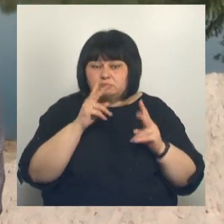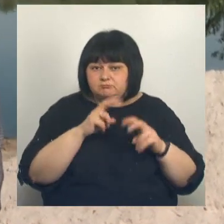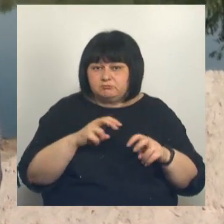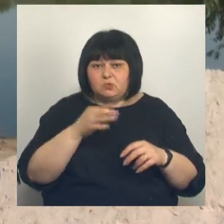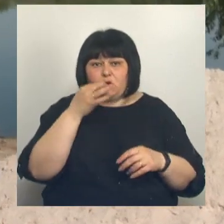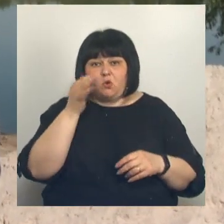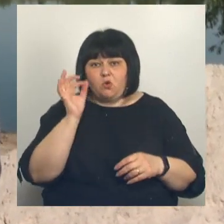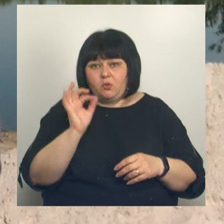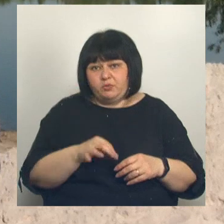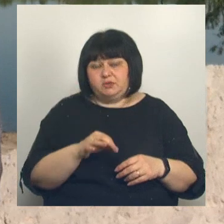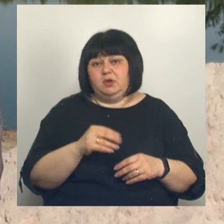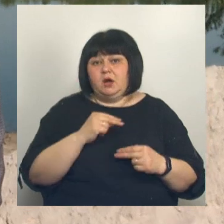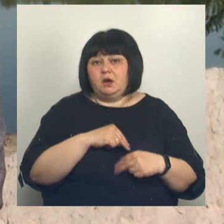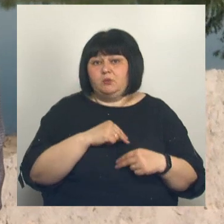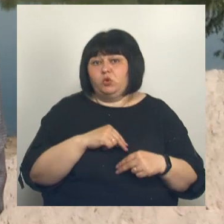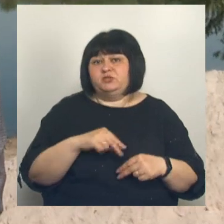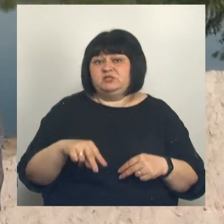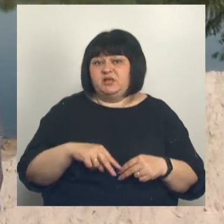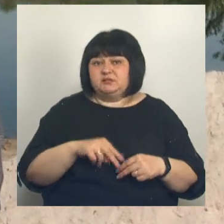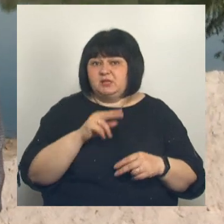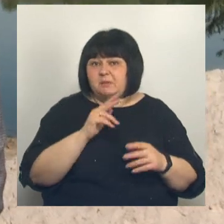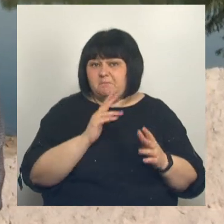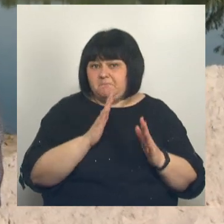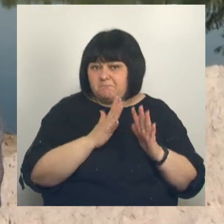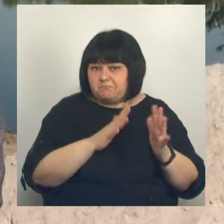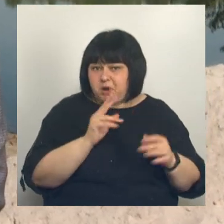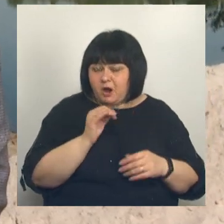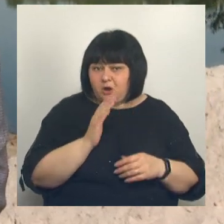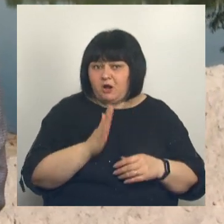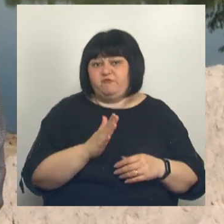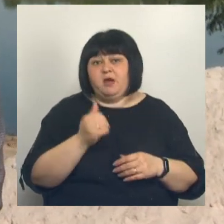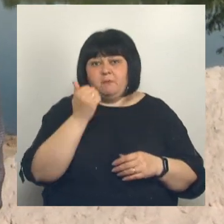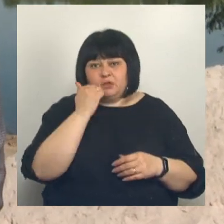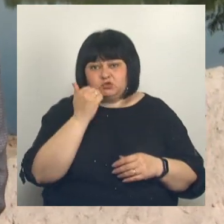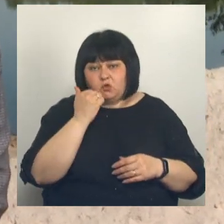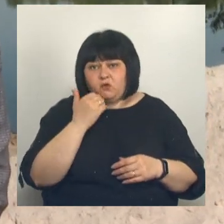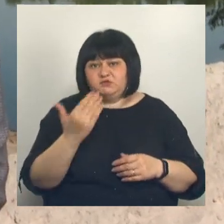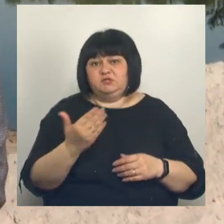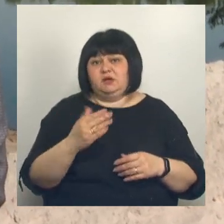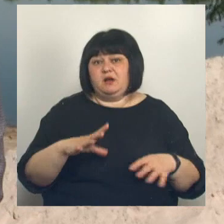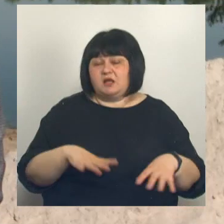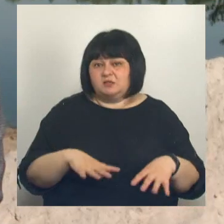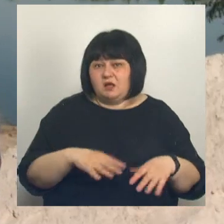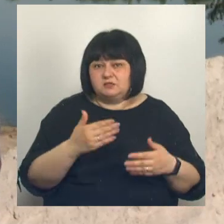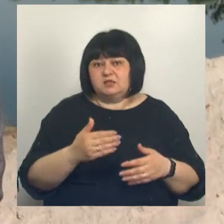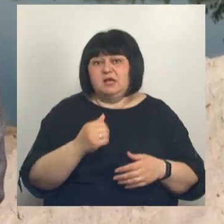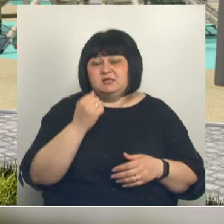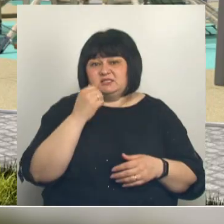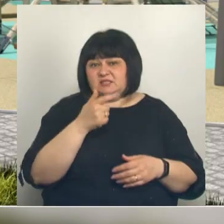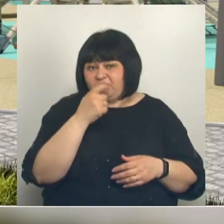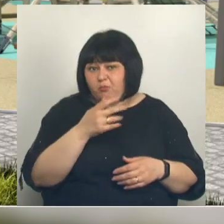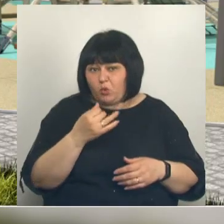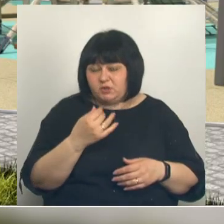работы дирекции парков московских, казанских, ставропольских.